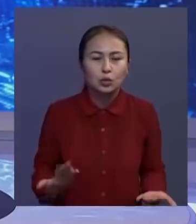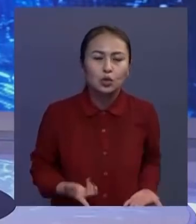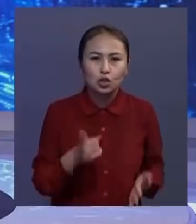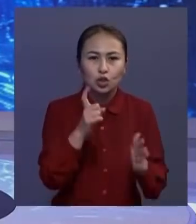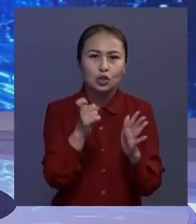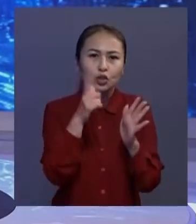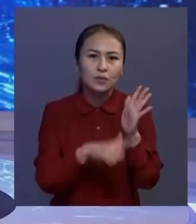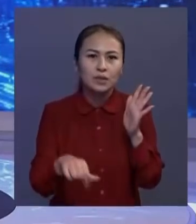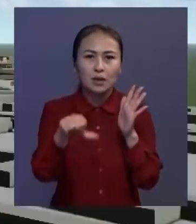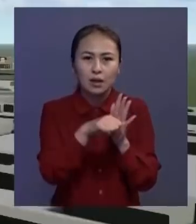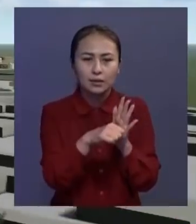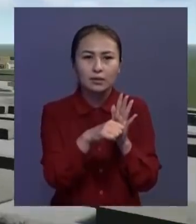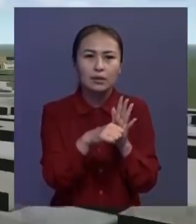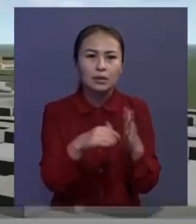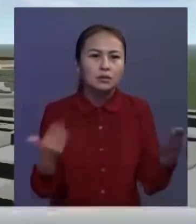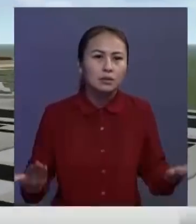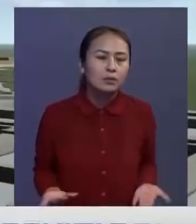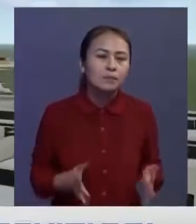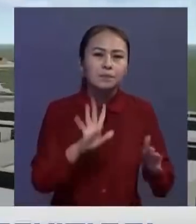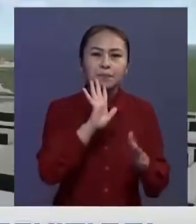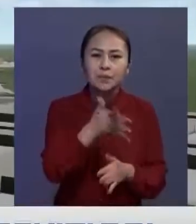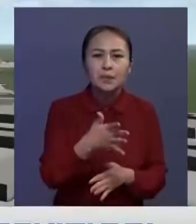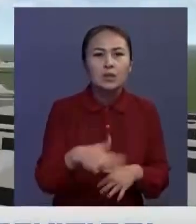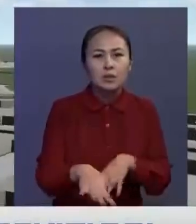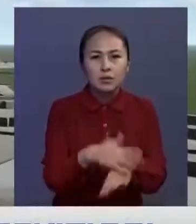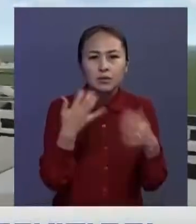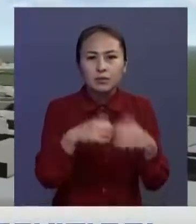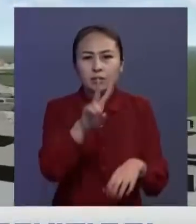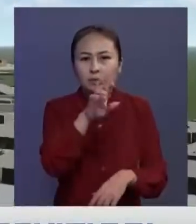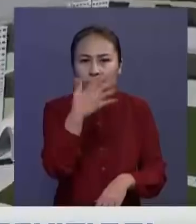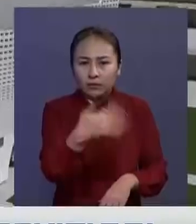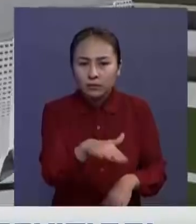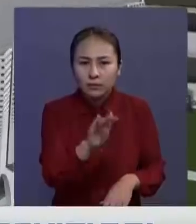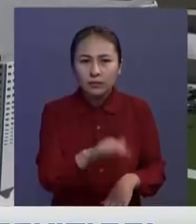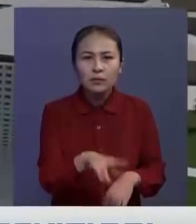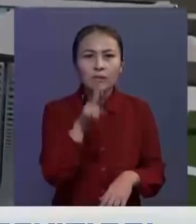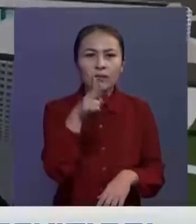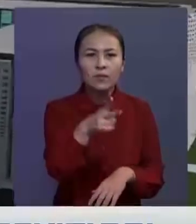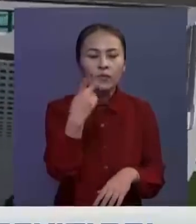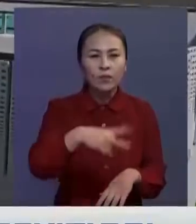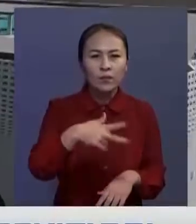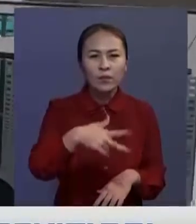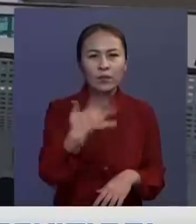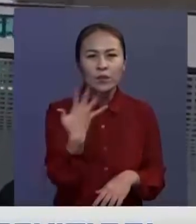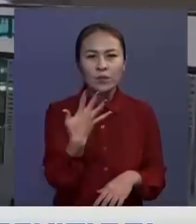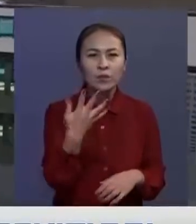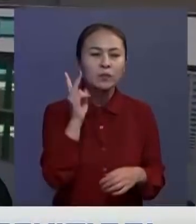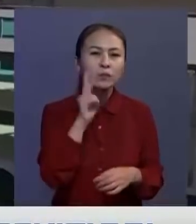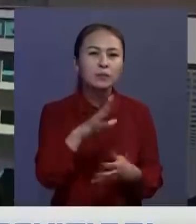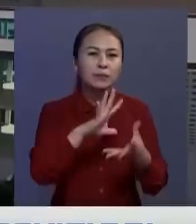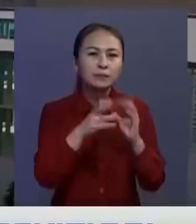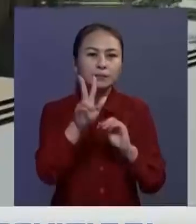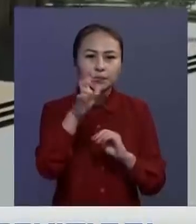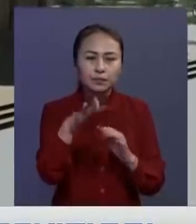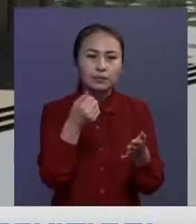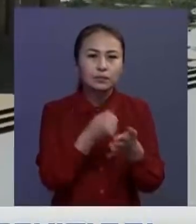176 мүннен асып жығылады. Алдағы 5 жылға ғарай қалық саны 270 мүн, ал 35 жылы 300 мүнгі жететтеген